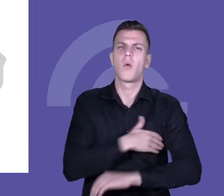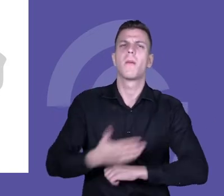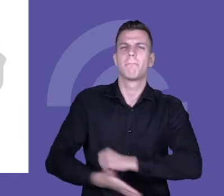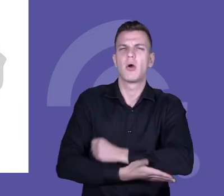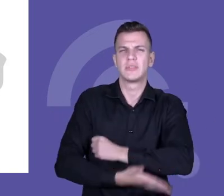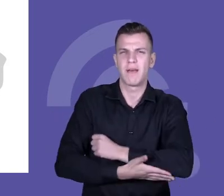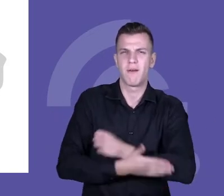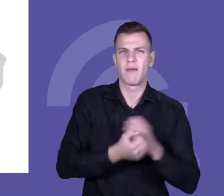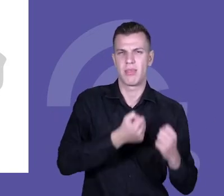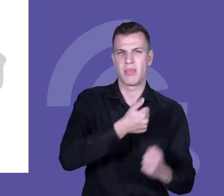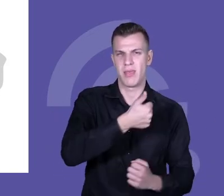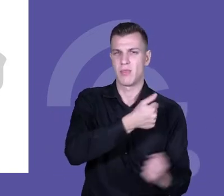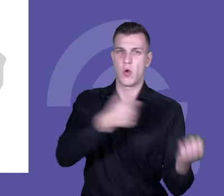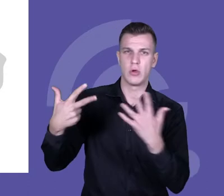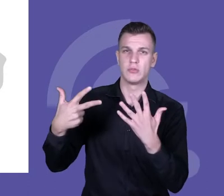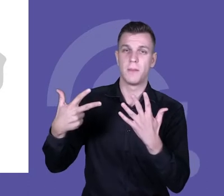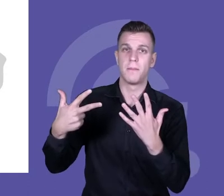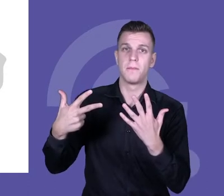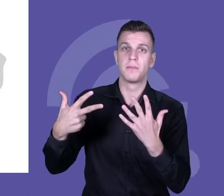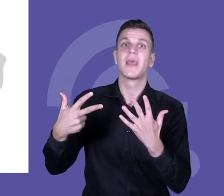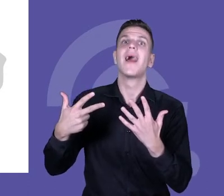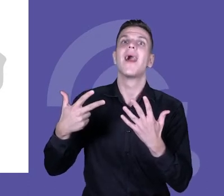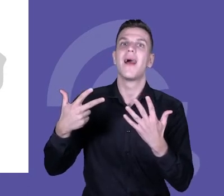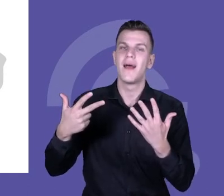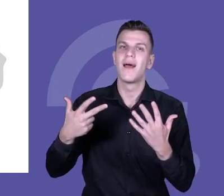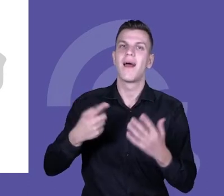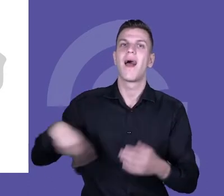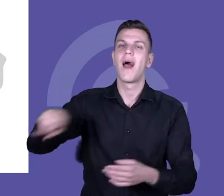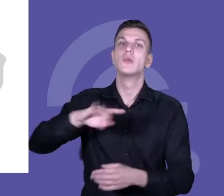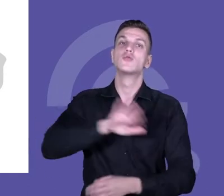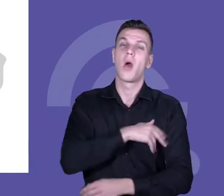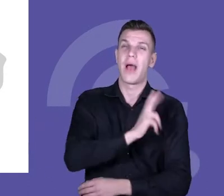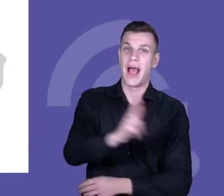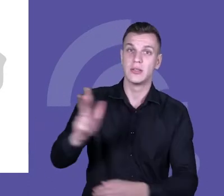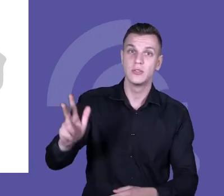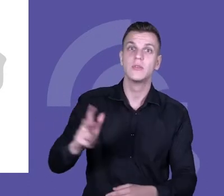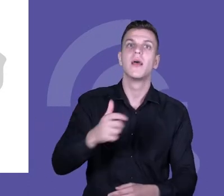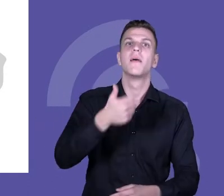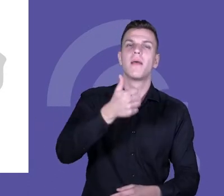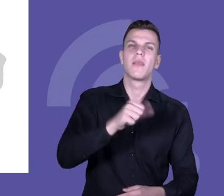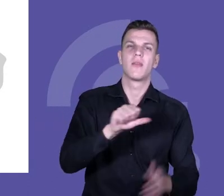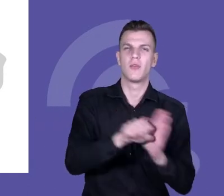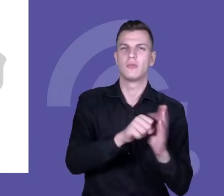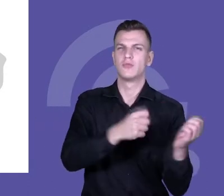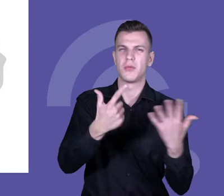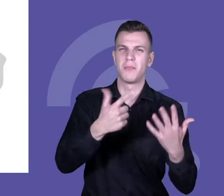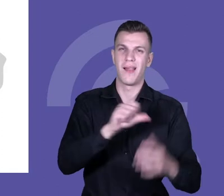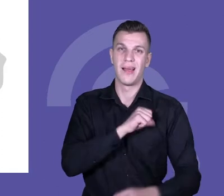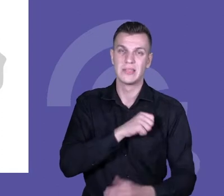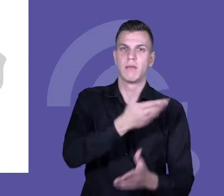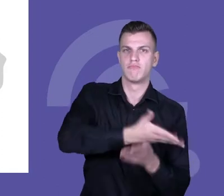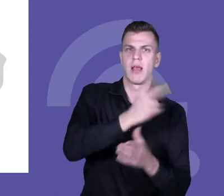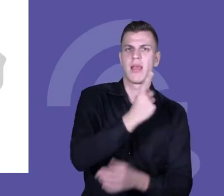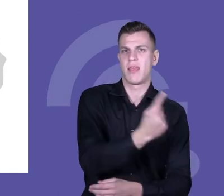szkół zaprosiliśmy jedną siódmą klasę oraz nauczycieli uczących w tej klasie, więc była to taka